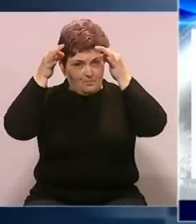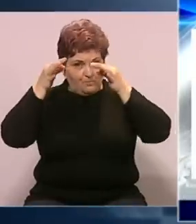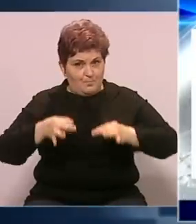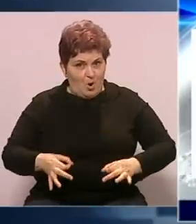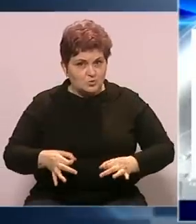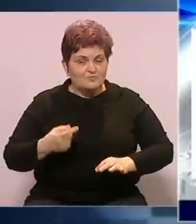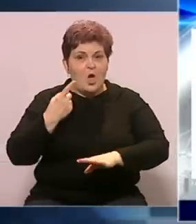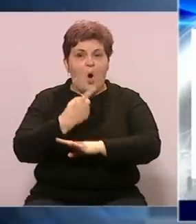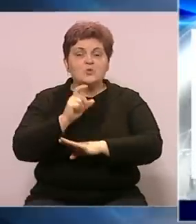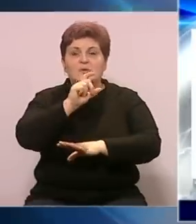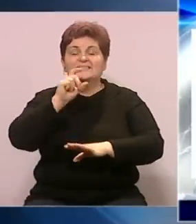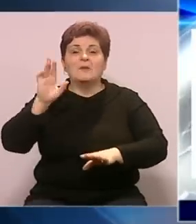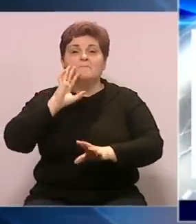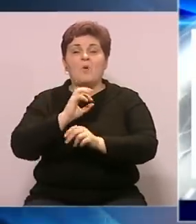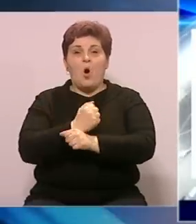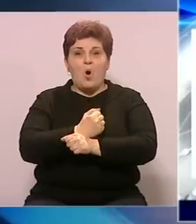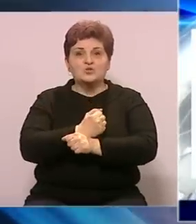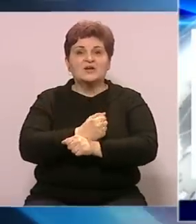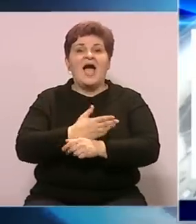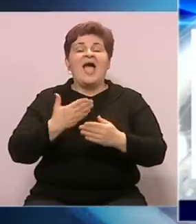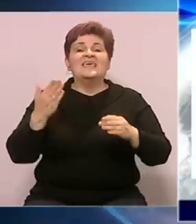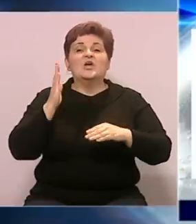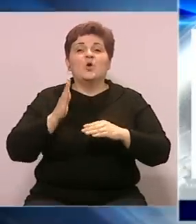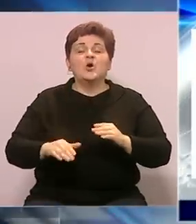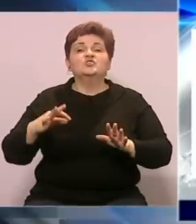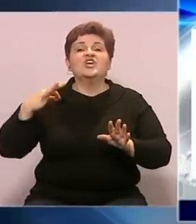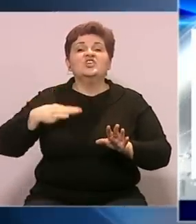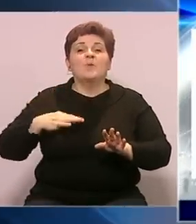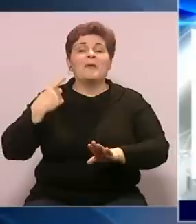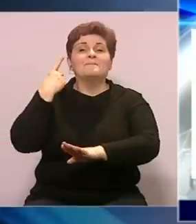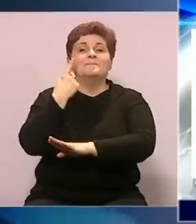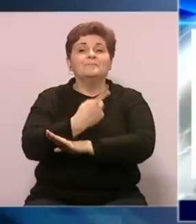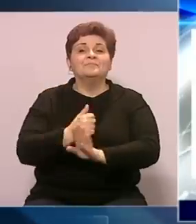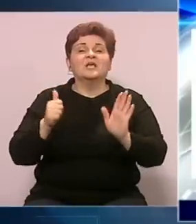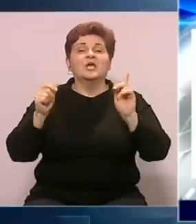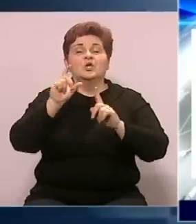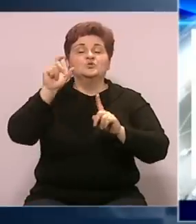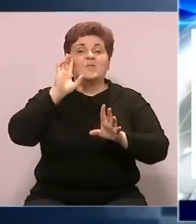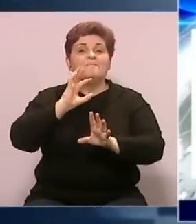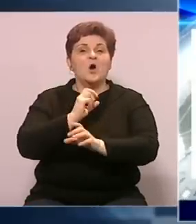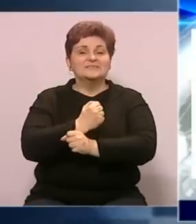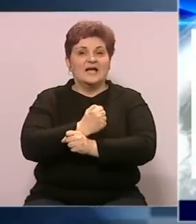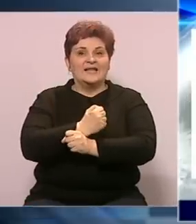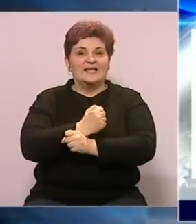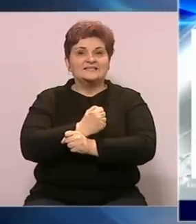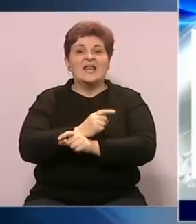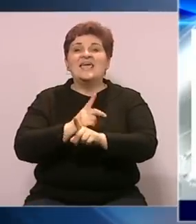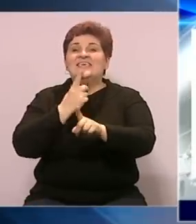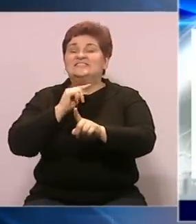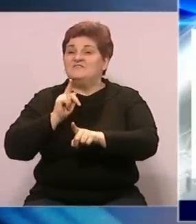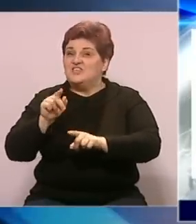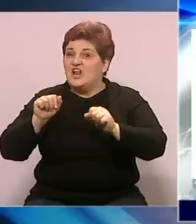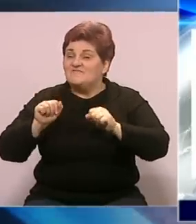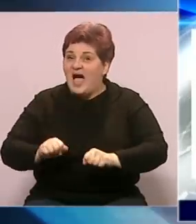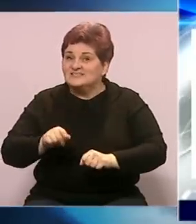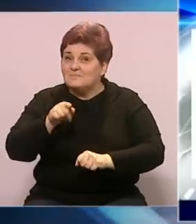Ustav i odluke institucija BiH, uključujući konašne i obavezujuće presude Ustavnog suda Bosne i Hercegovine, sviđave se one vlastima